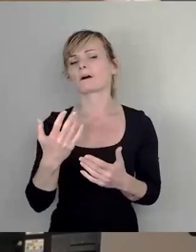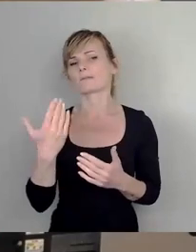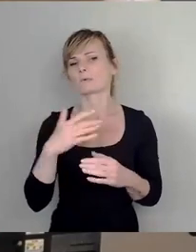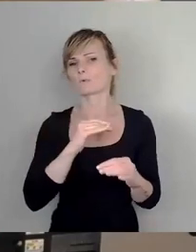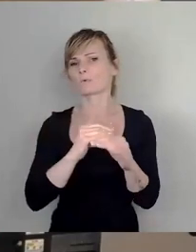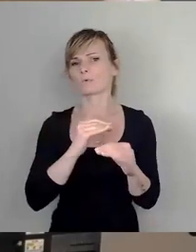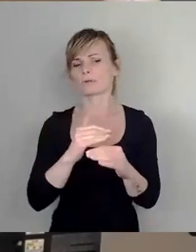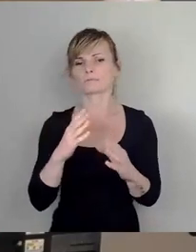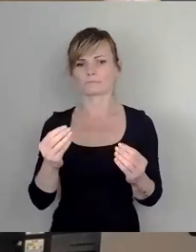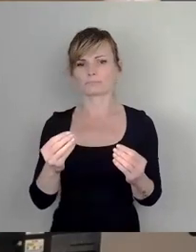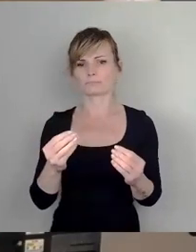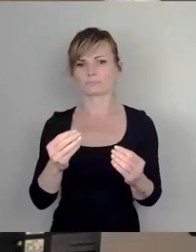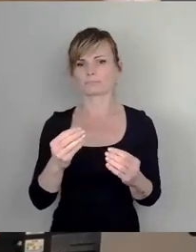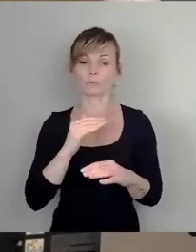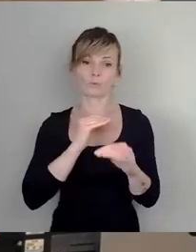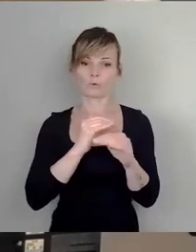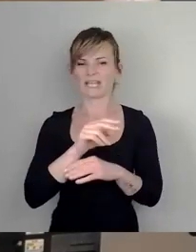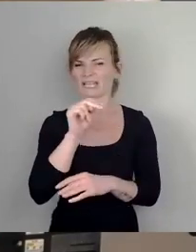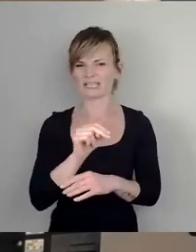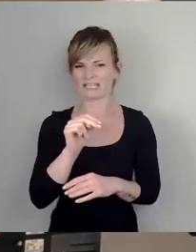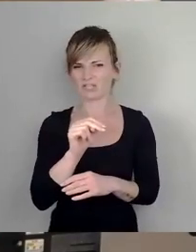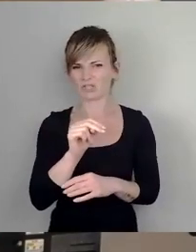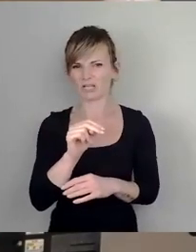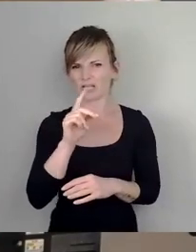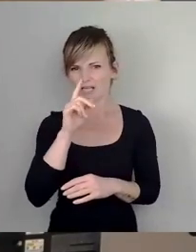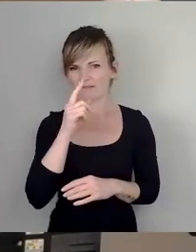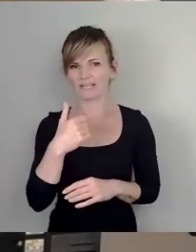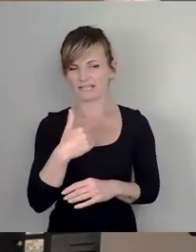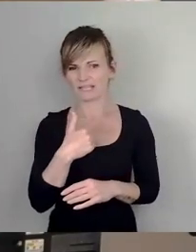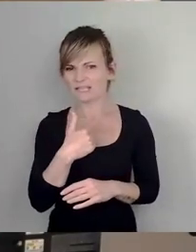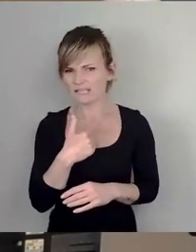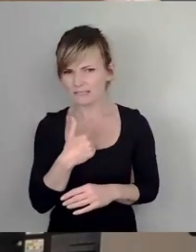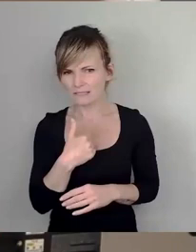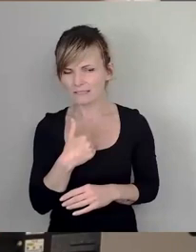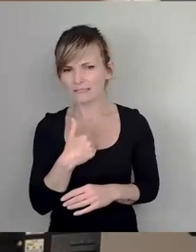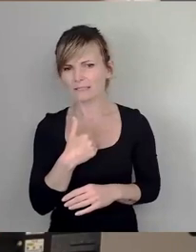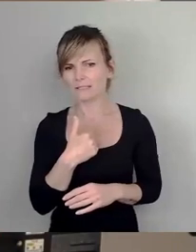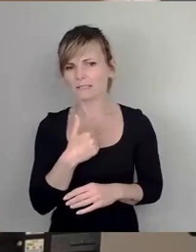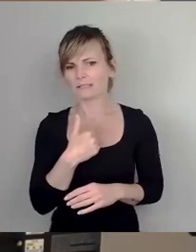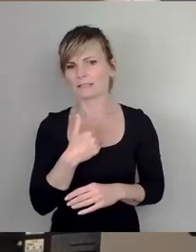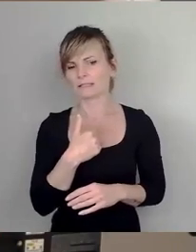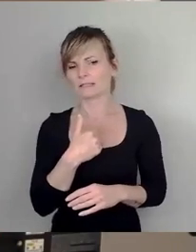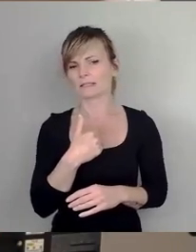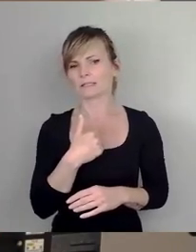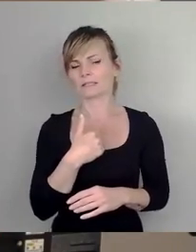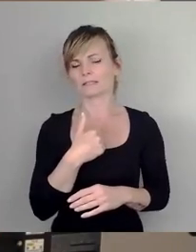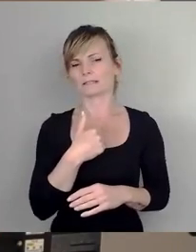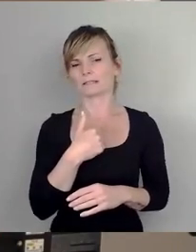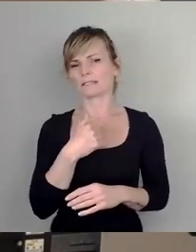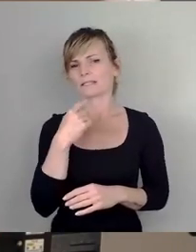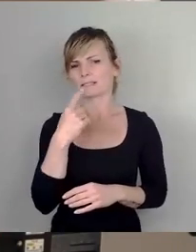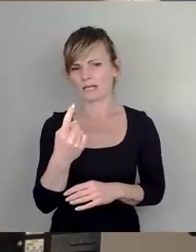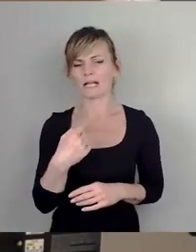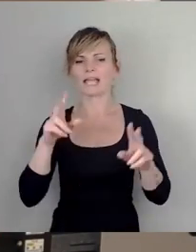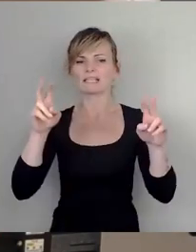zitiert, also wenn ich die bösen Onkels zitiert hätte, dann hätte ich gesagt, danke für nichts, aber ich sage, ich nehme lieber ein Zitat